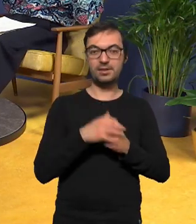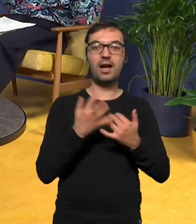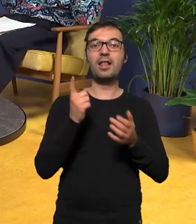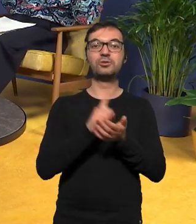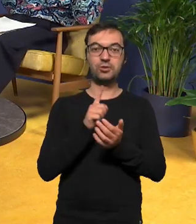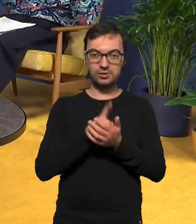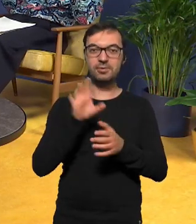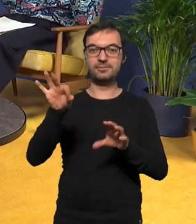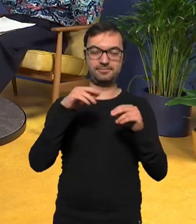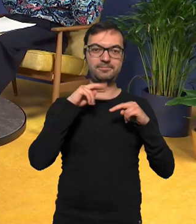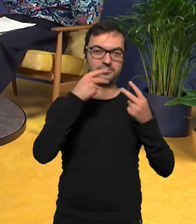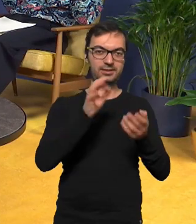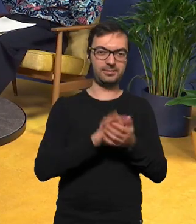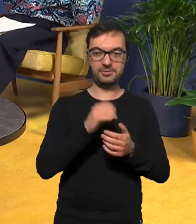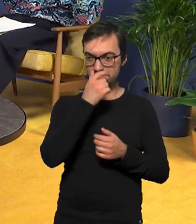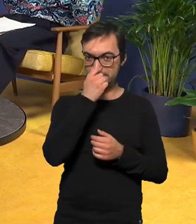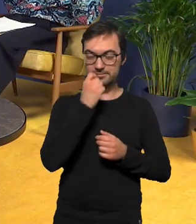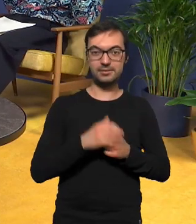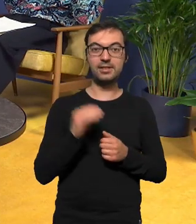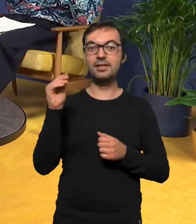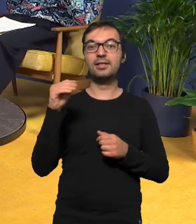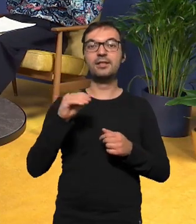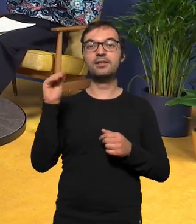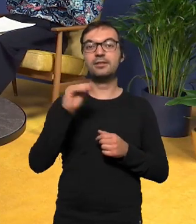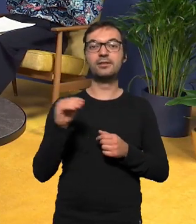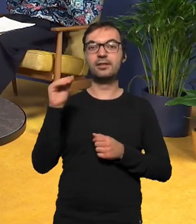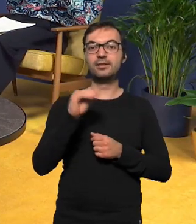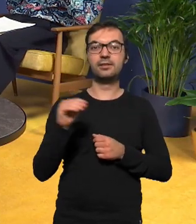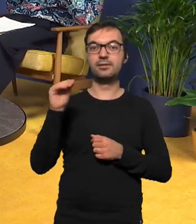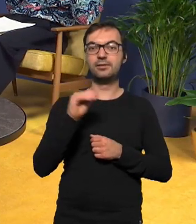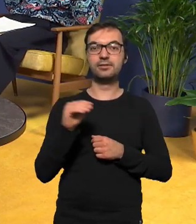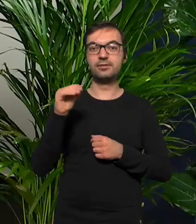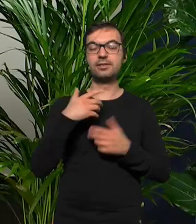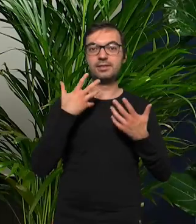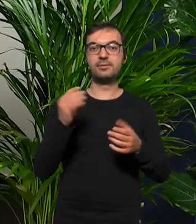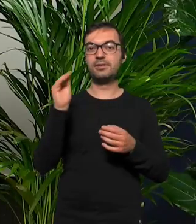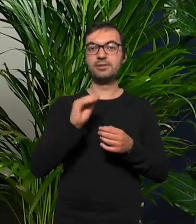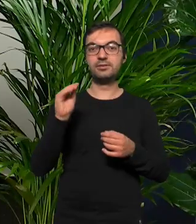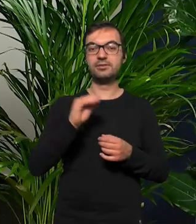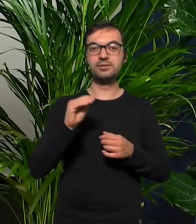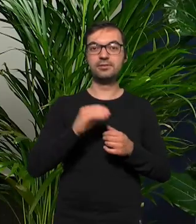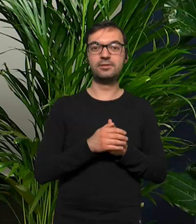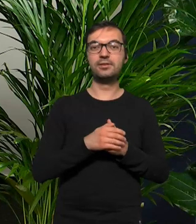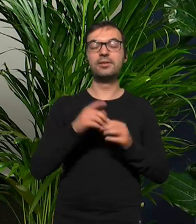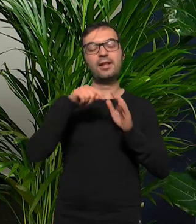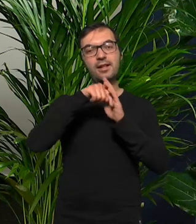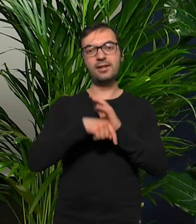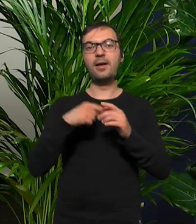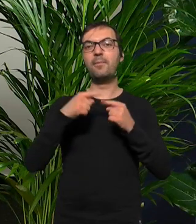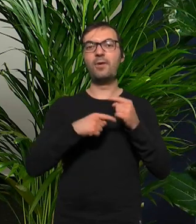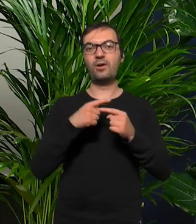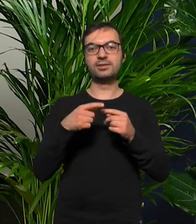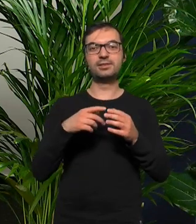zdążymy, tyle zadamy Błażejowi publicznie ale jeszcze musimy a właściwie myślę, że chcemy też zagłębić się w proces